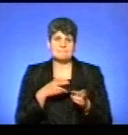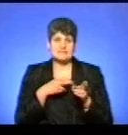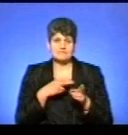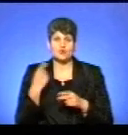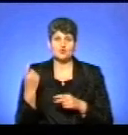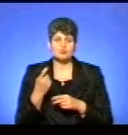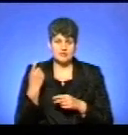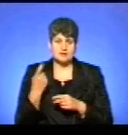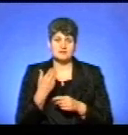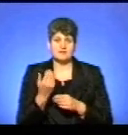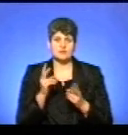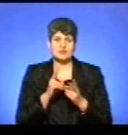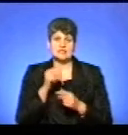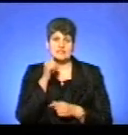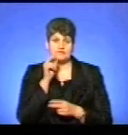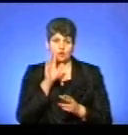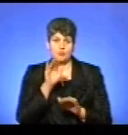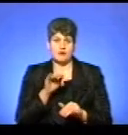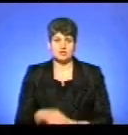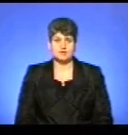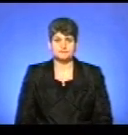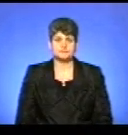З вами ми зустрінемось завтра. До побачення!